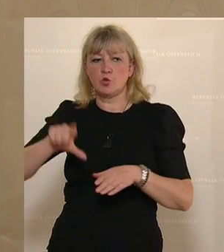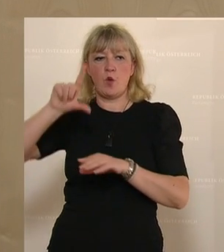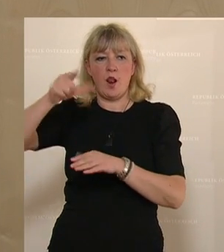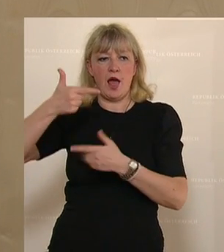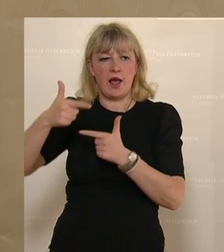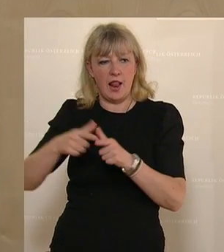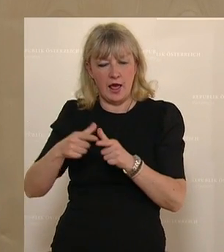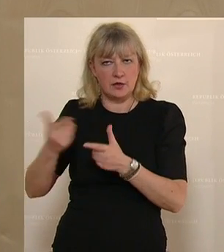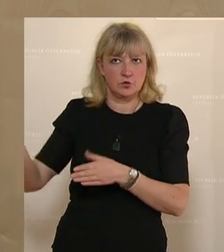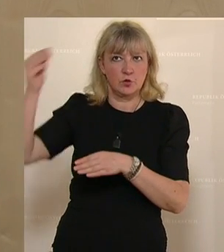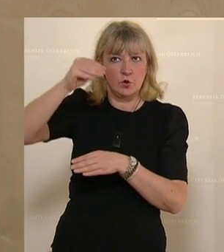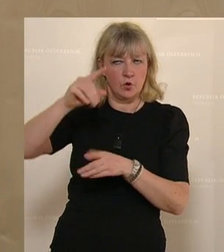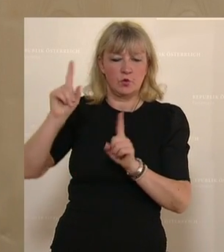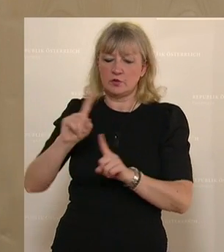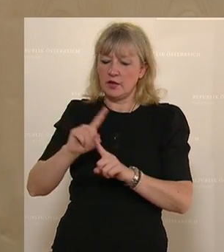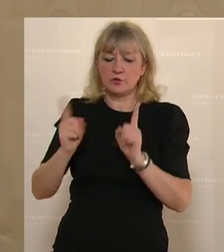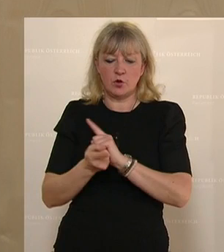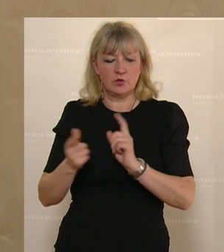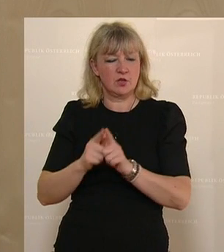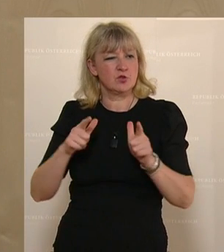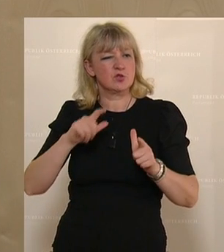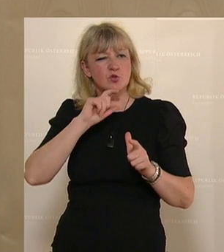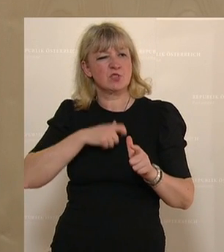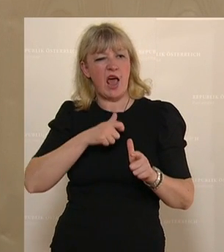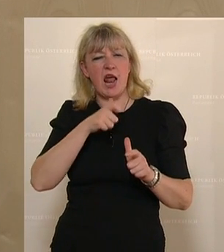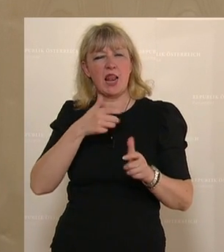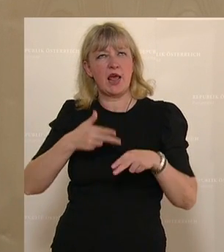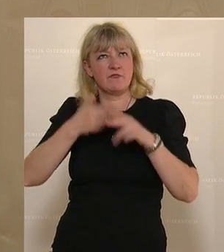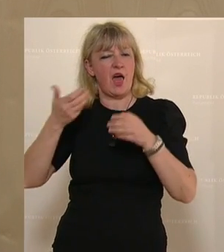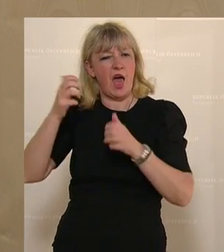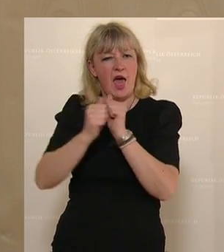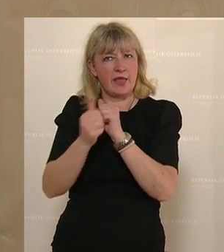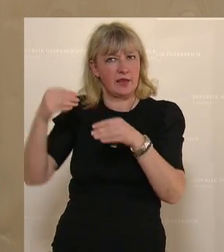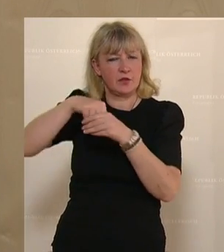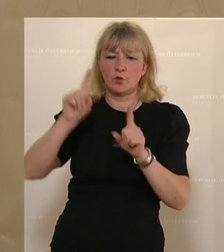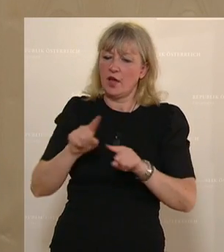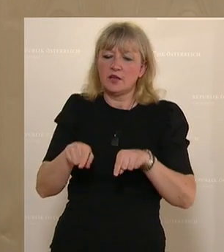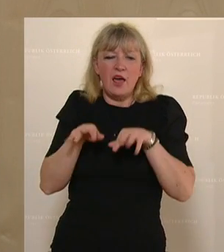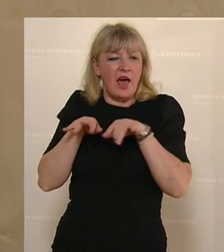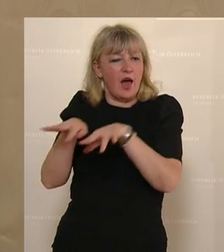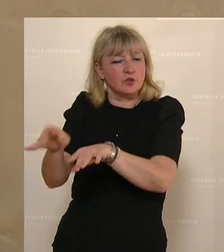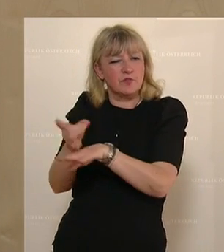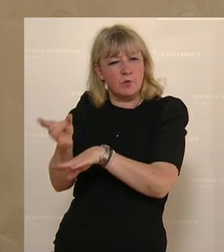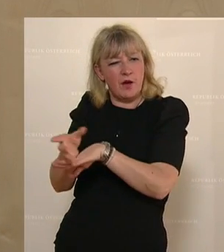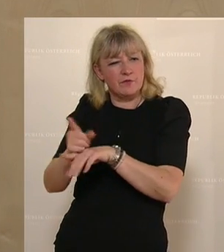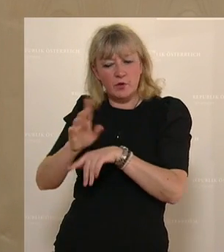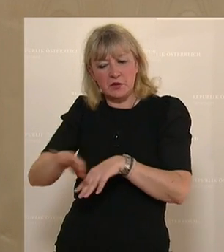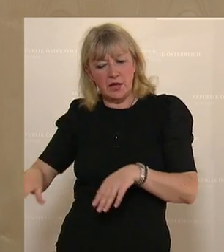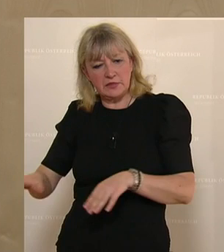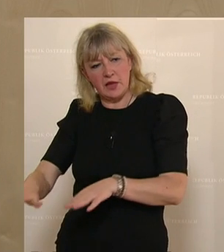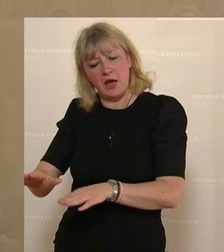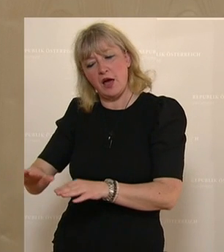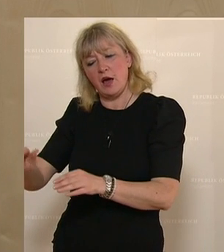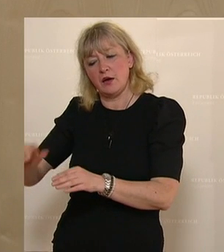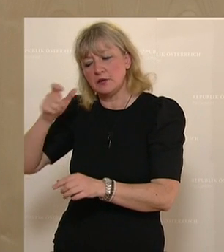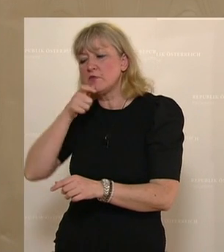Leistung der Mindestsicherung bzw. Sozialhilfe anzurechnen. Sie hatten keine Auswirkungen auf eine Kindeseigenschaft